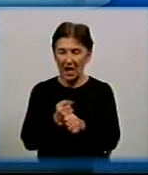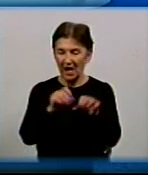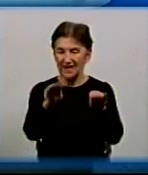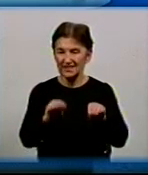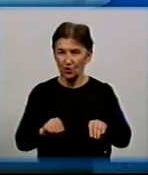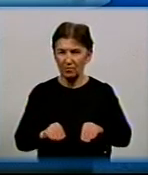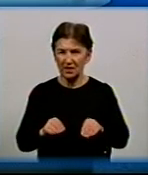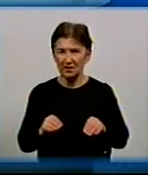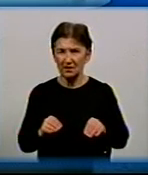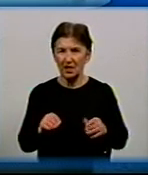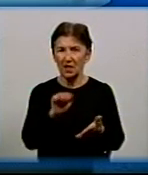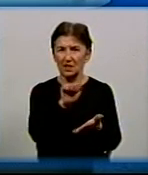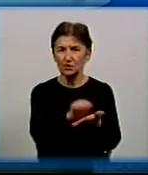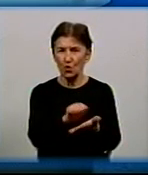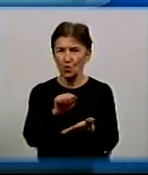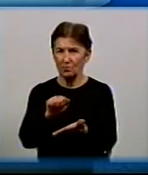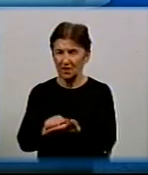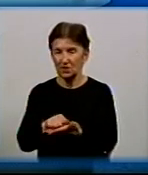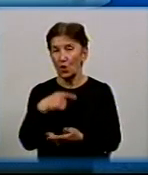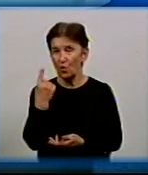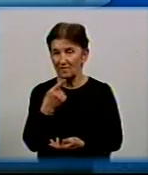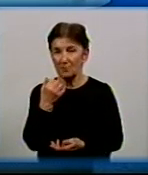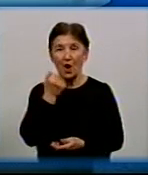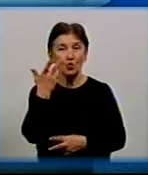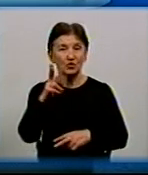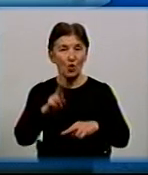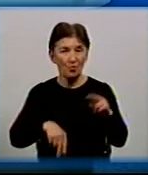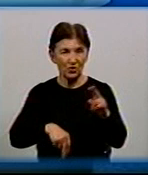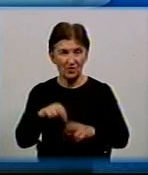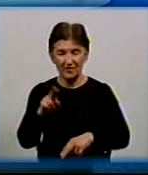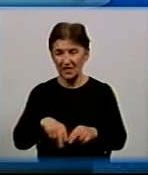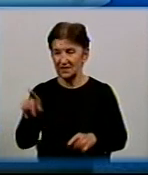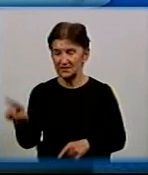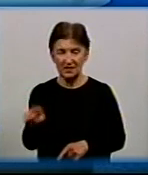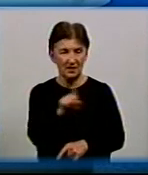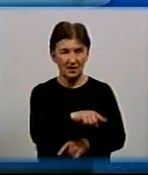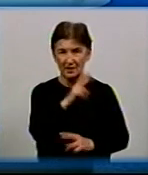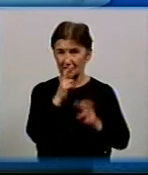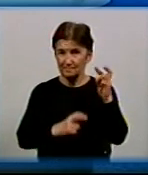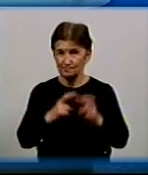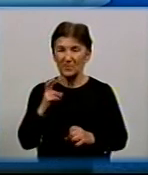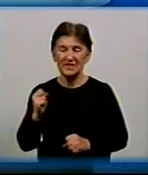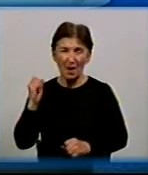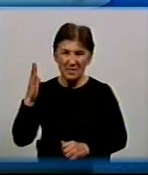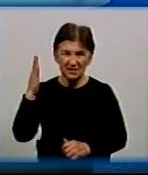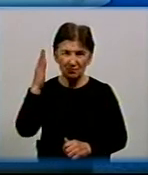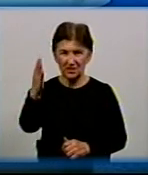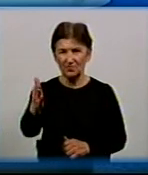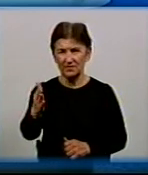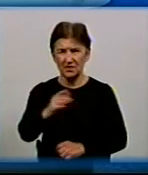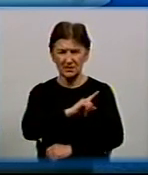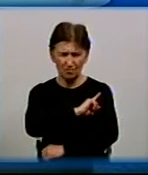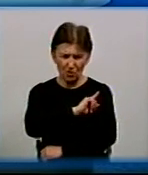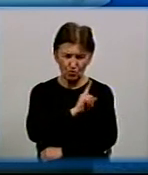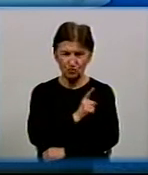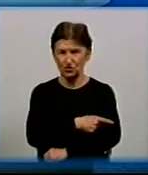документи. Про що ми говоримо? Говоримо про те, що коли будували обидва підприємства, будували на перспективу з великою потужністю.